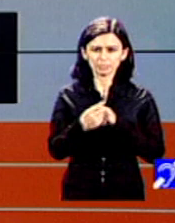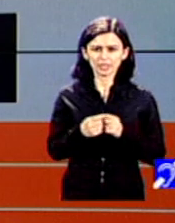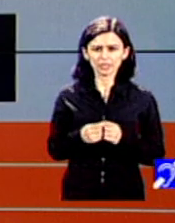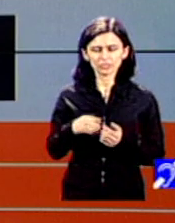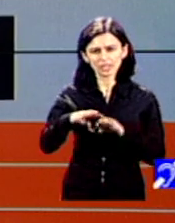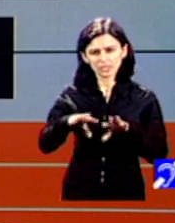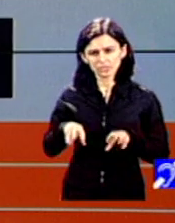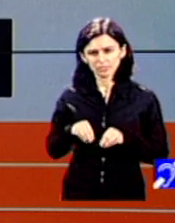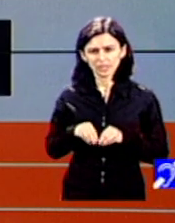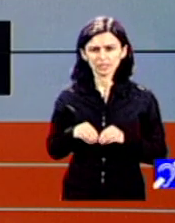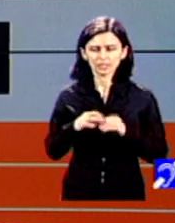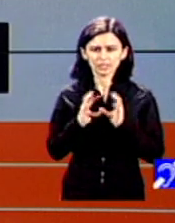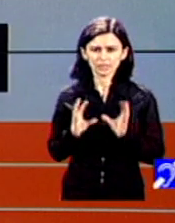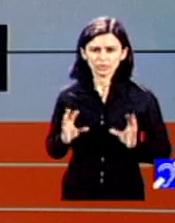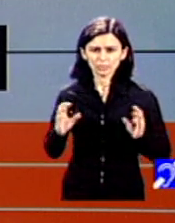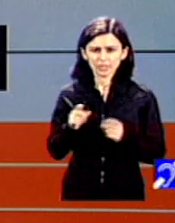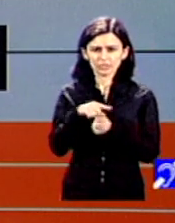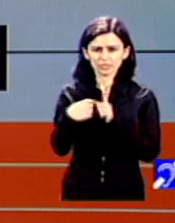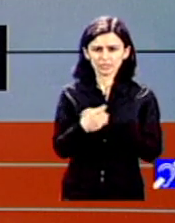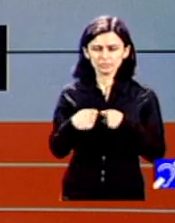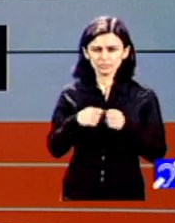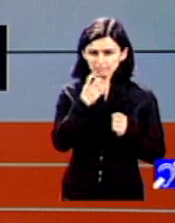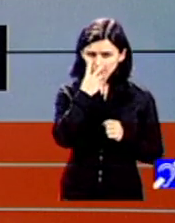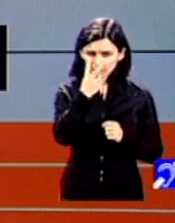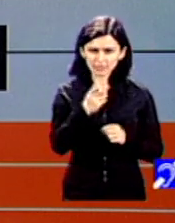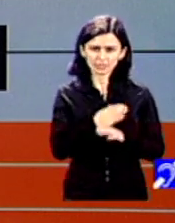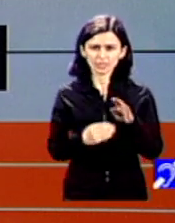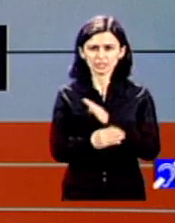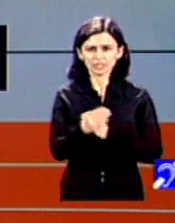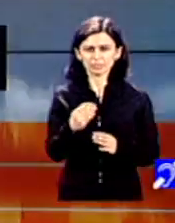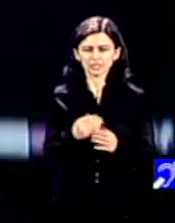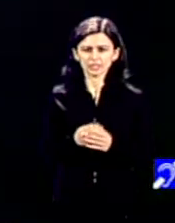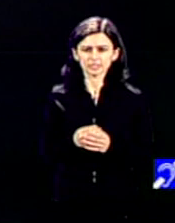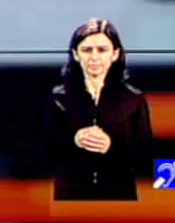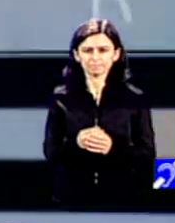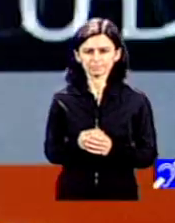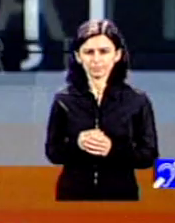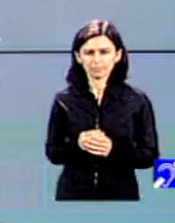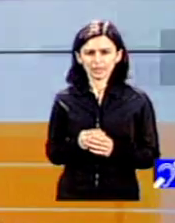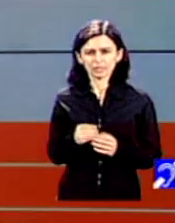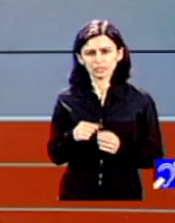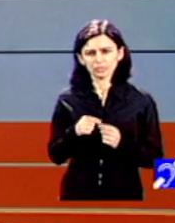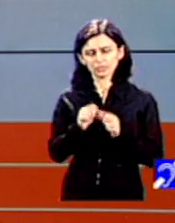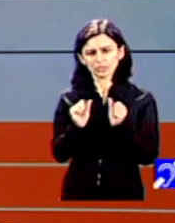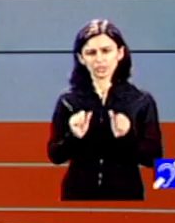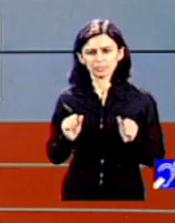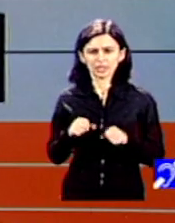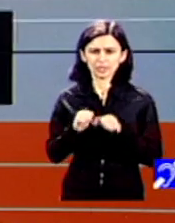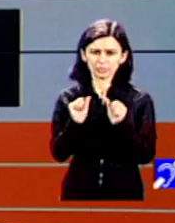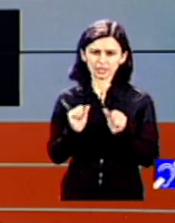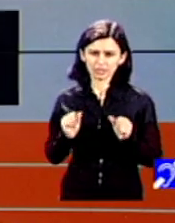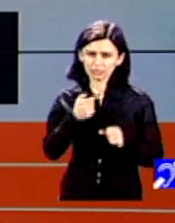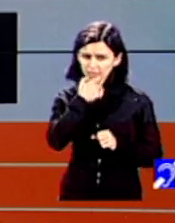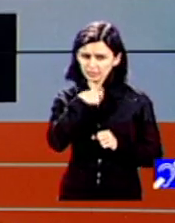România. Ea schimbă cumva întreaga optica asupra dizabilității, o centrare de pe modelul vechi, modelul medical al